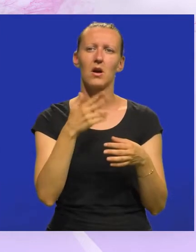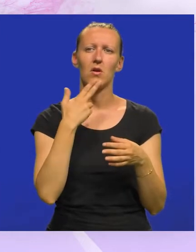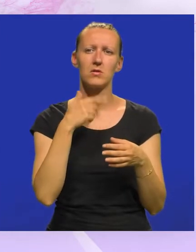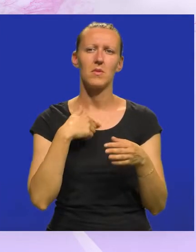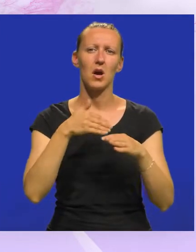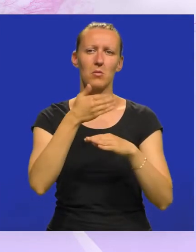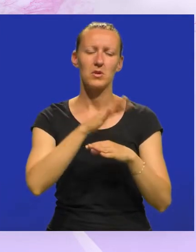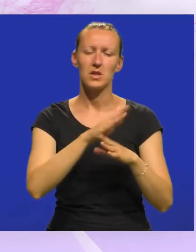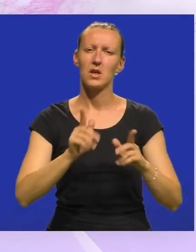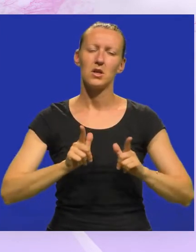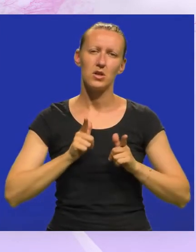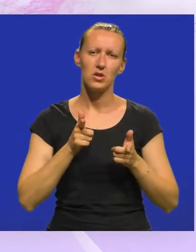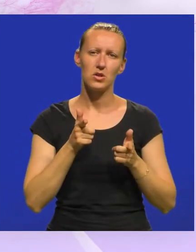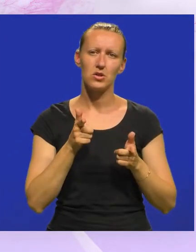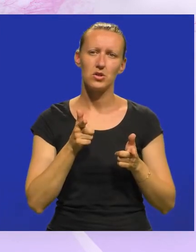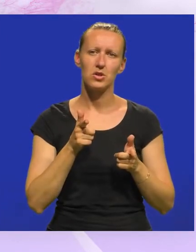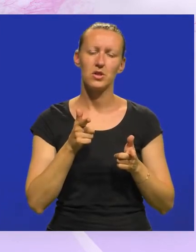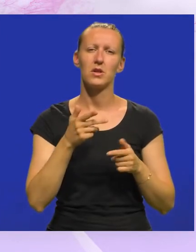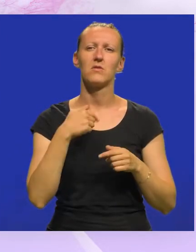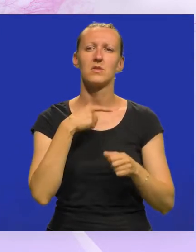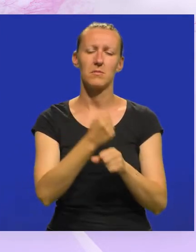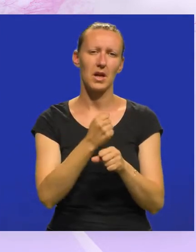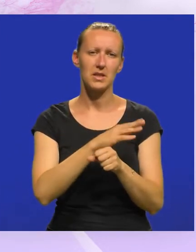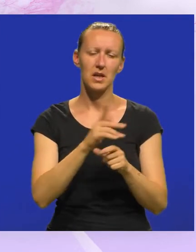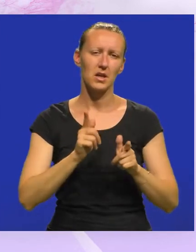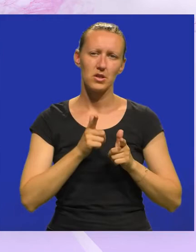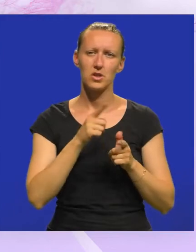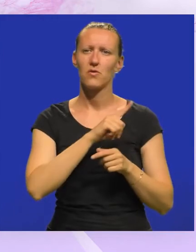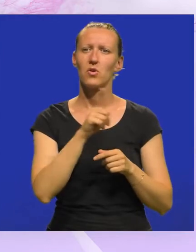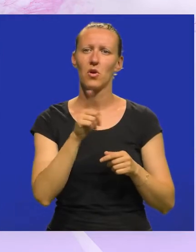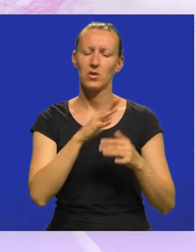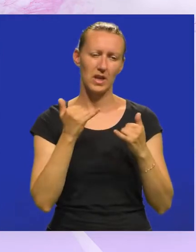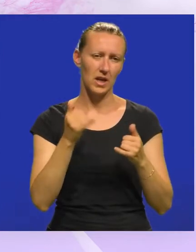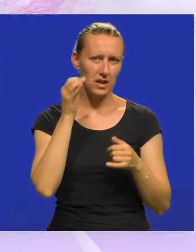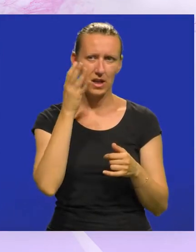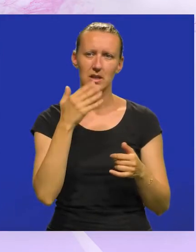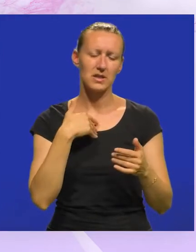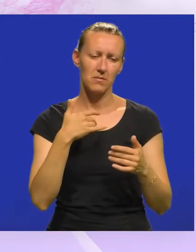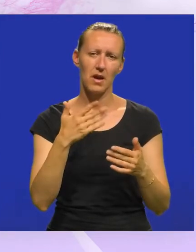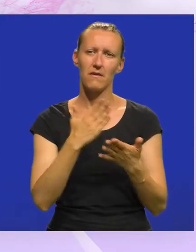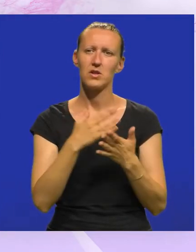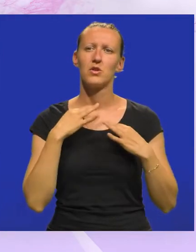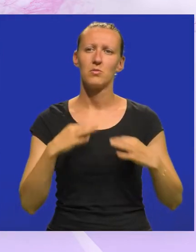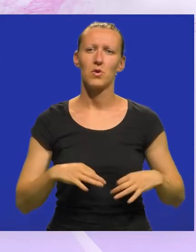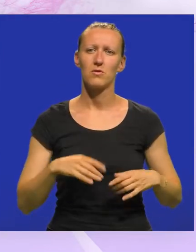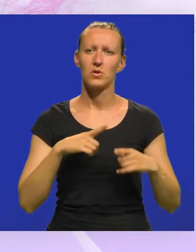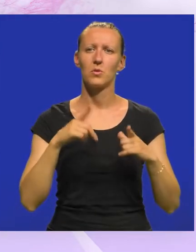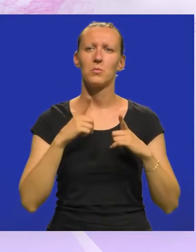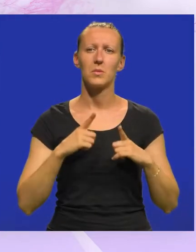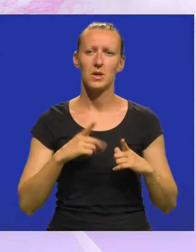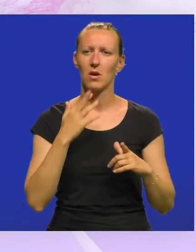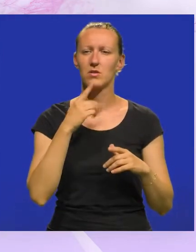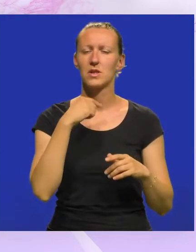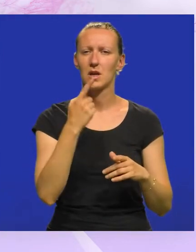koja sam poslije cijeli život s kojima sam se bavila cijeli život do dan danas kad sam već profesor u miru